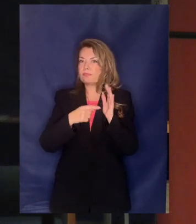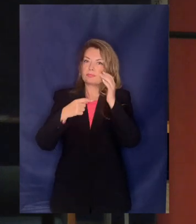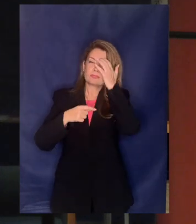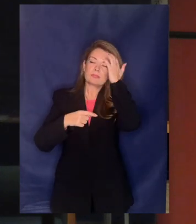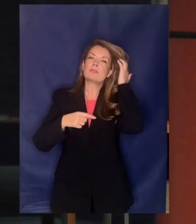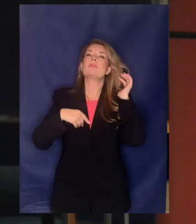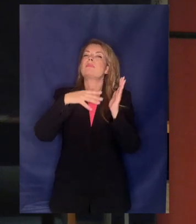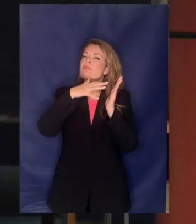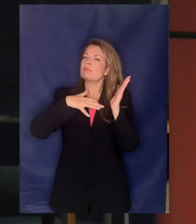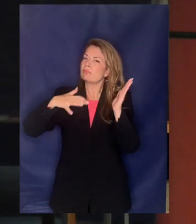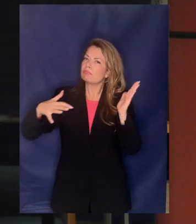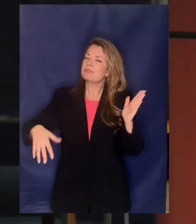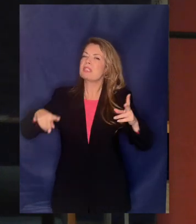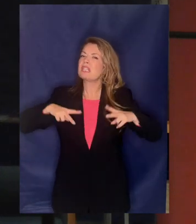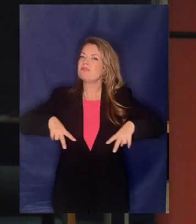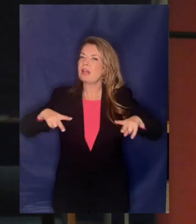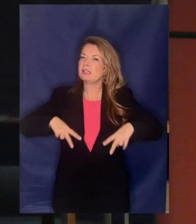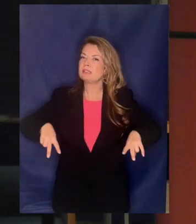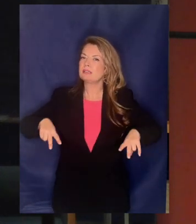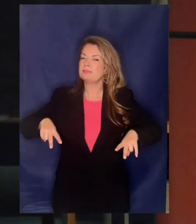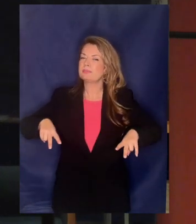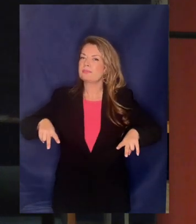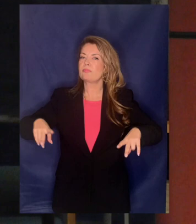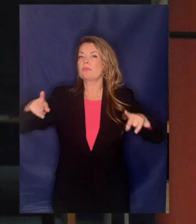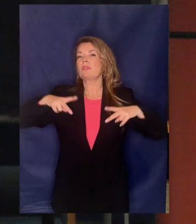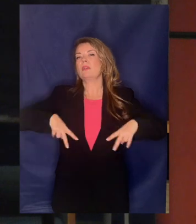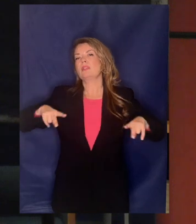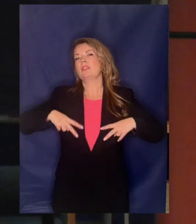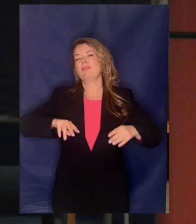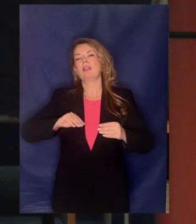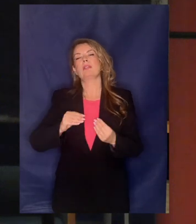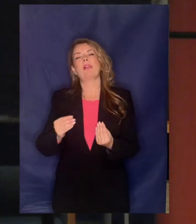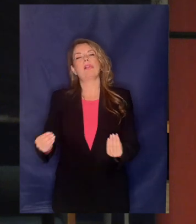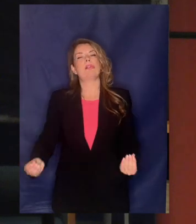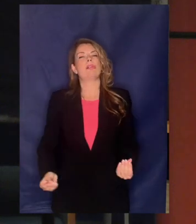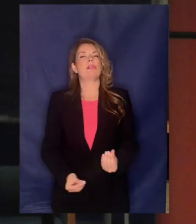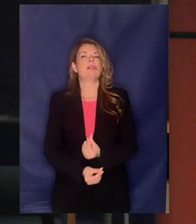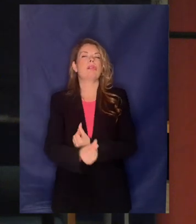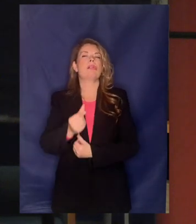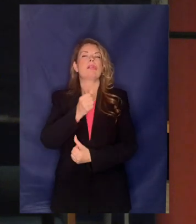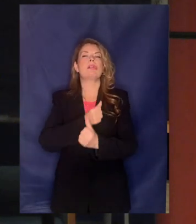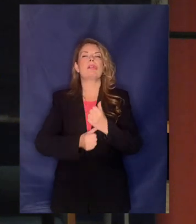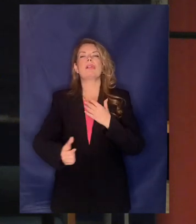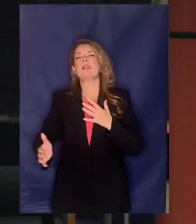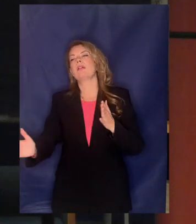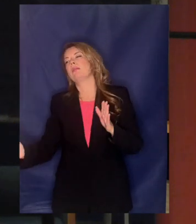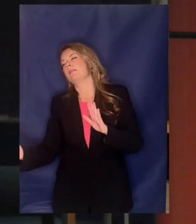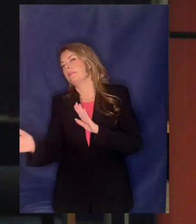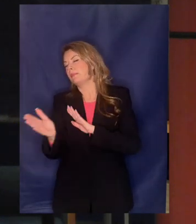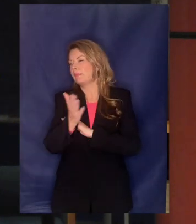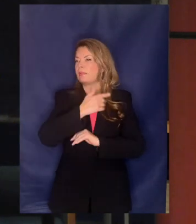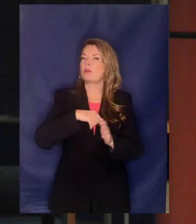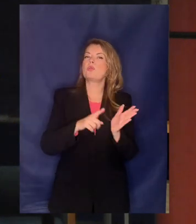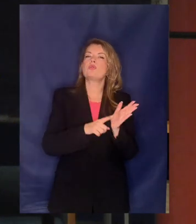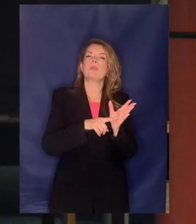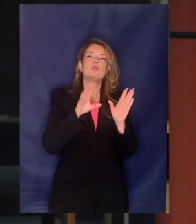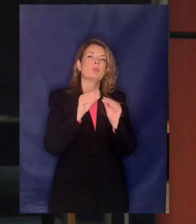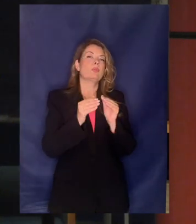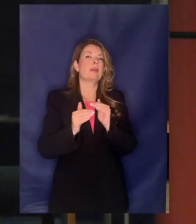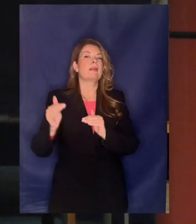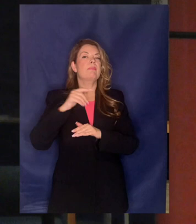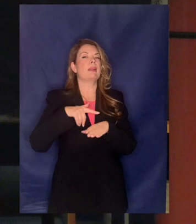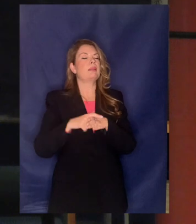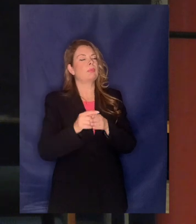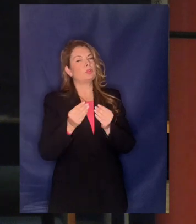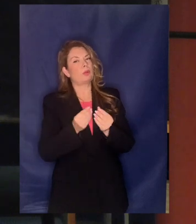ακολούθως η κυβέρνηση τι κάνει εδώ προσπαθεί με ένα πλάγιο τρόπο πάει και περνά μια τροπολογία στο νόμο του υπερταμείου και προσπαθεί